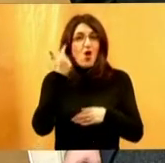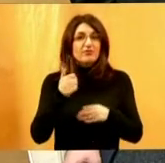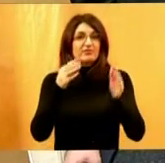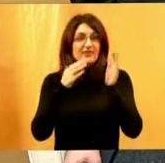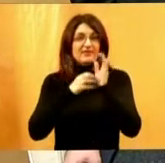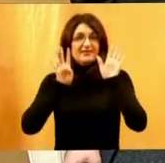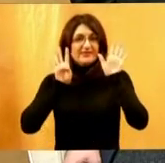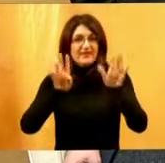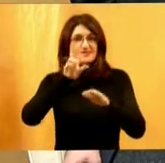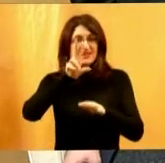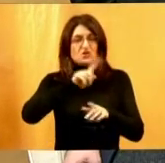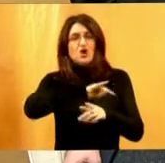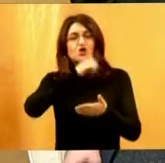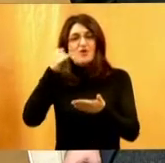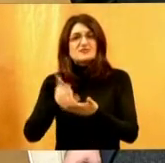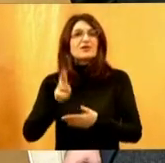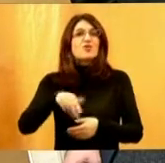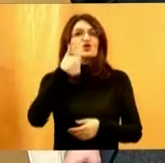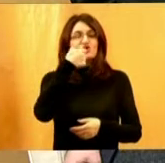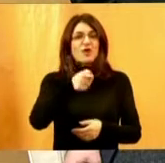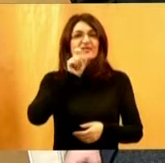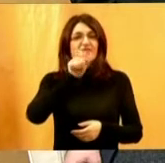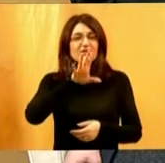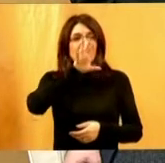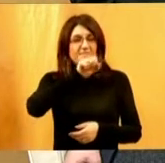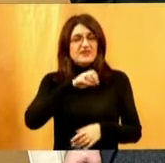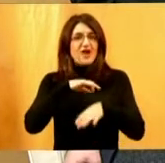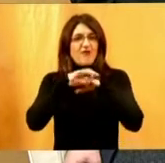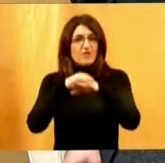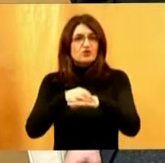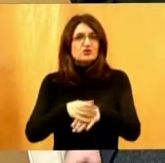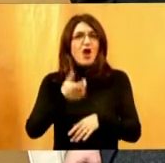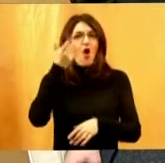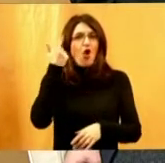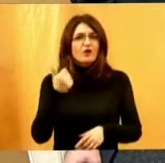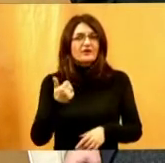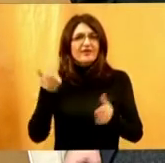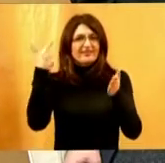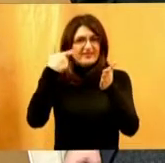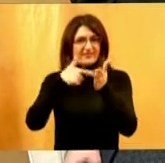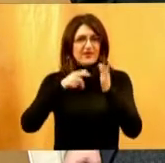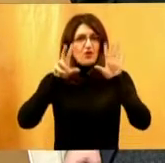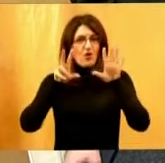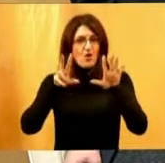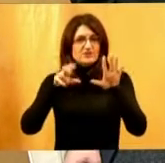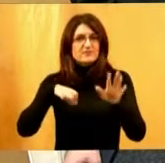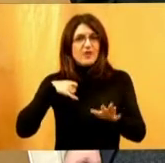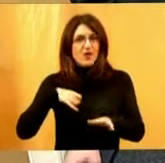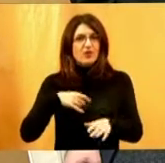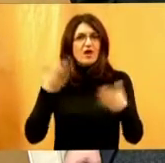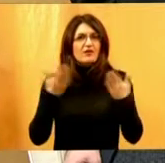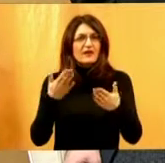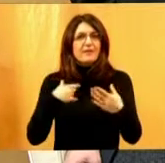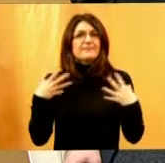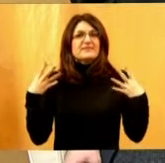1993. do sada je ukupno odškolovano 112 pasa vodiča, a od 2008. godine od kada